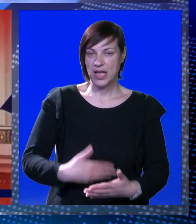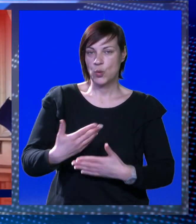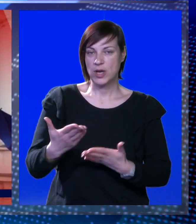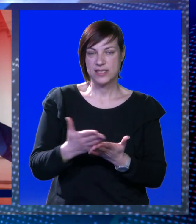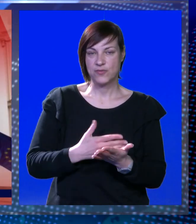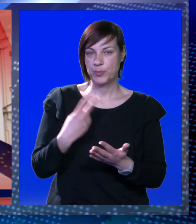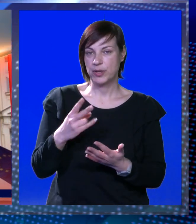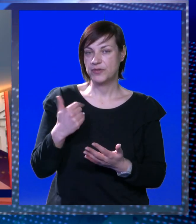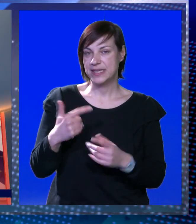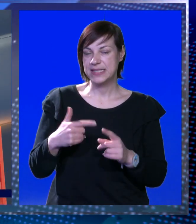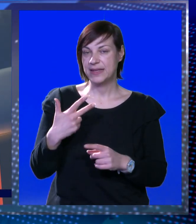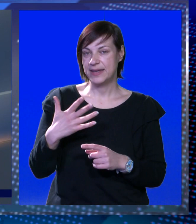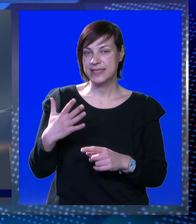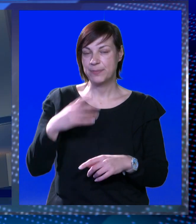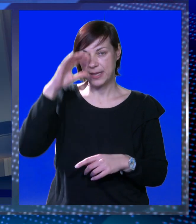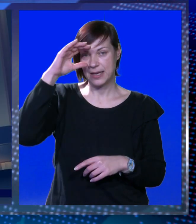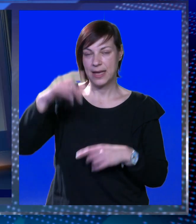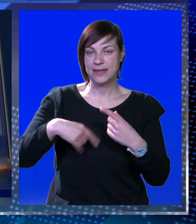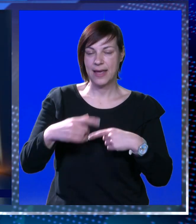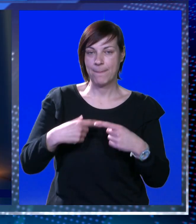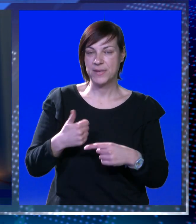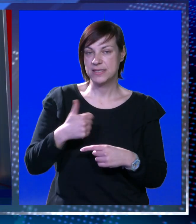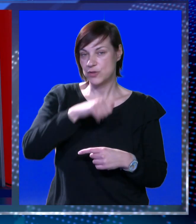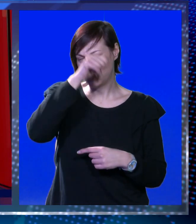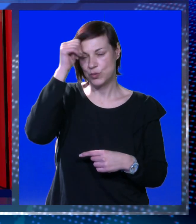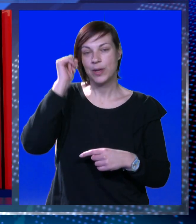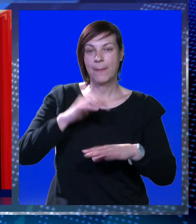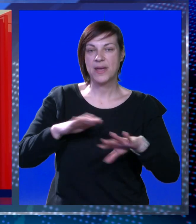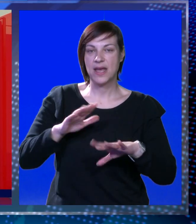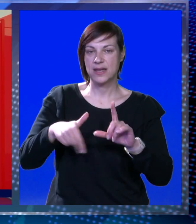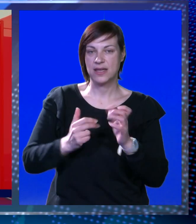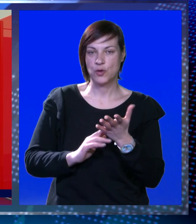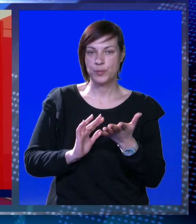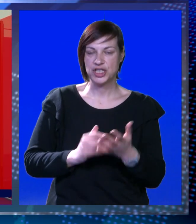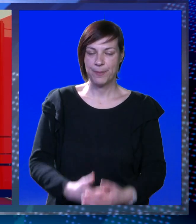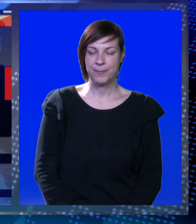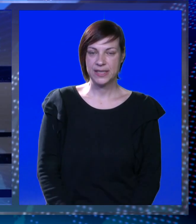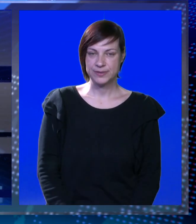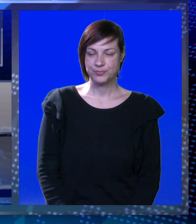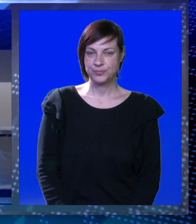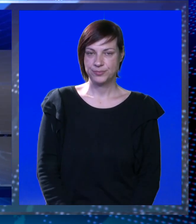U nastavku programu od 21.35 gledajte emisiju U ime naroda s Markom Ljubićem.